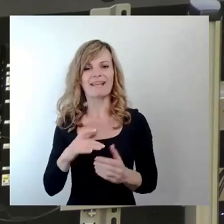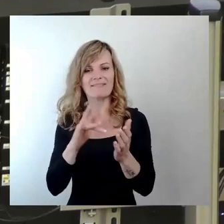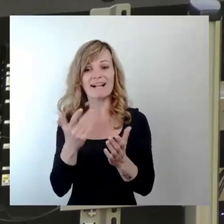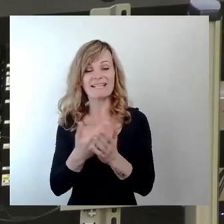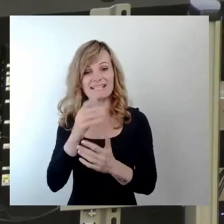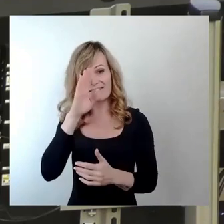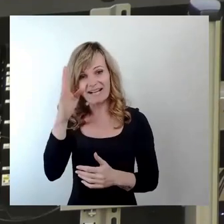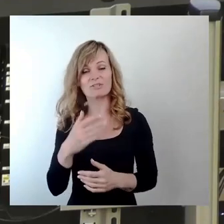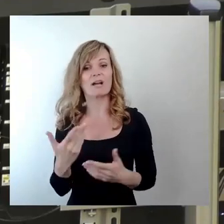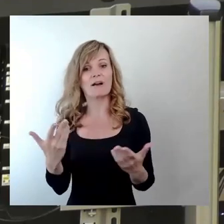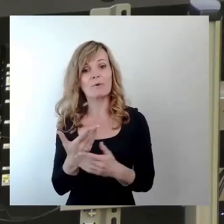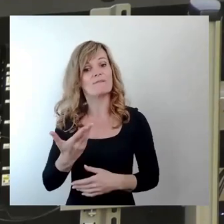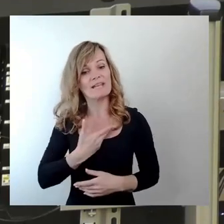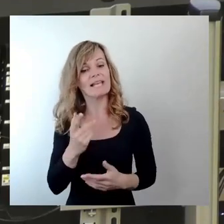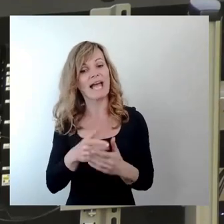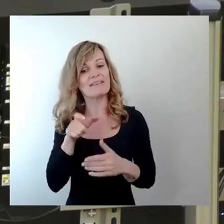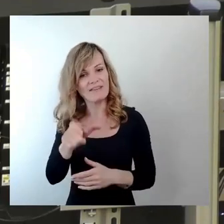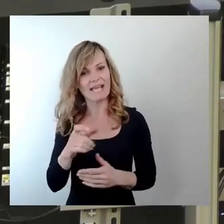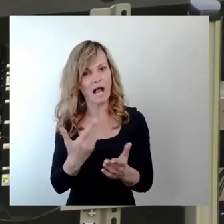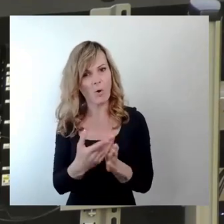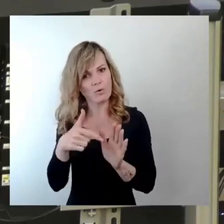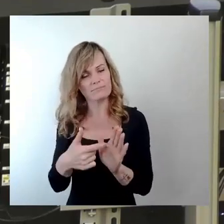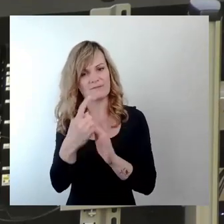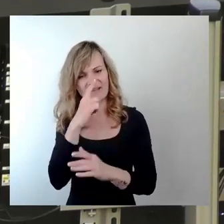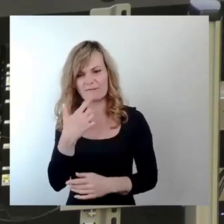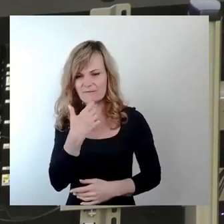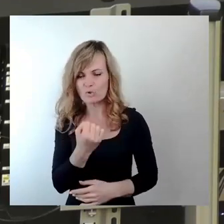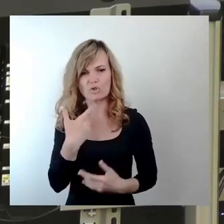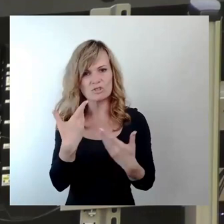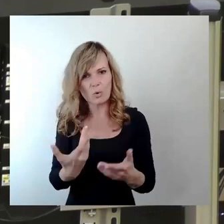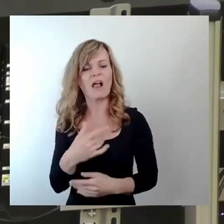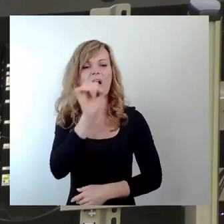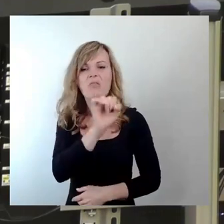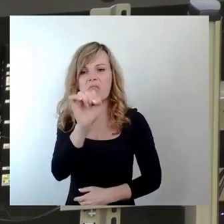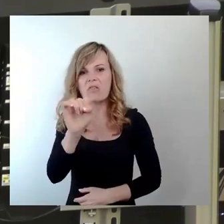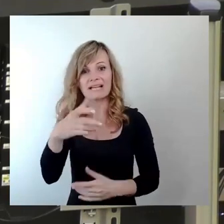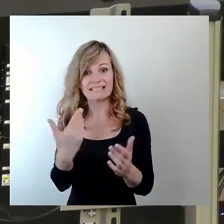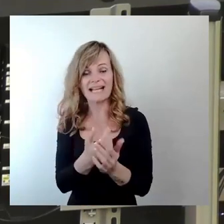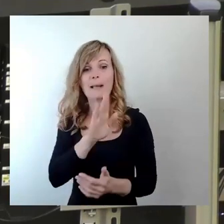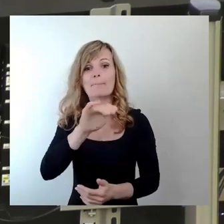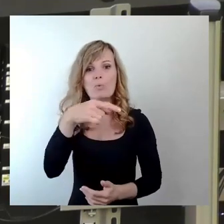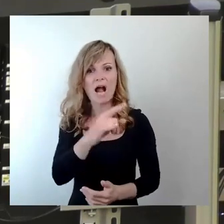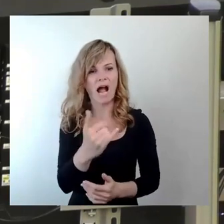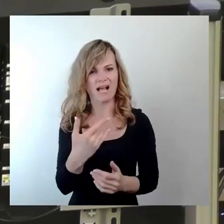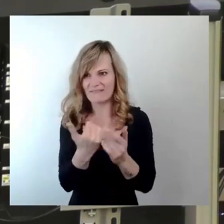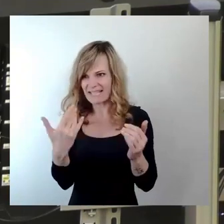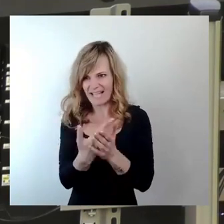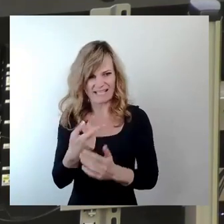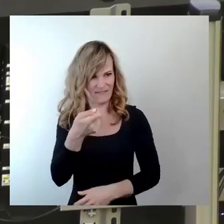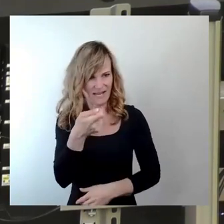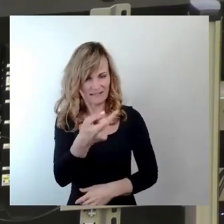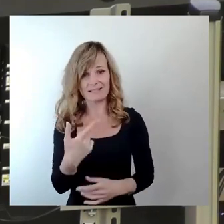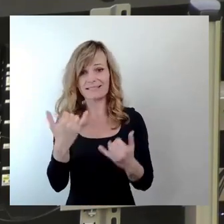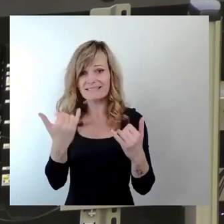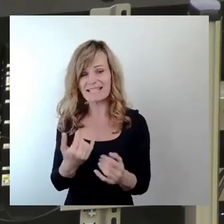ein Wille ist, ist ein Weg. Und das haben die letzten 20 Jahre gezeigt. Augenwischerei ist zurzeit die Buga. Wie finanzieren wir das denn? Sie wollen jetzt bestehende